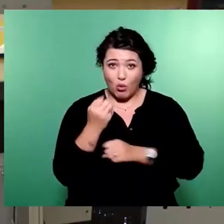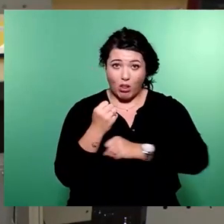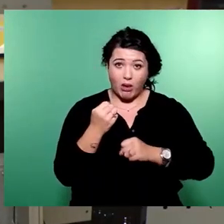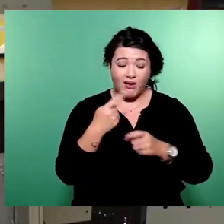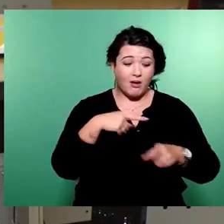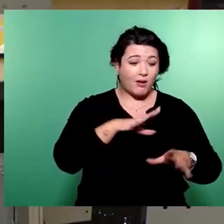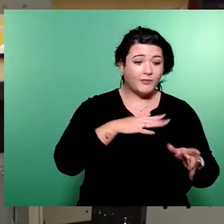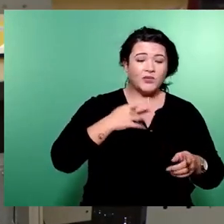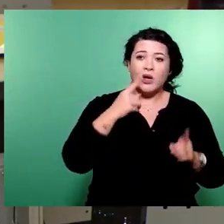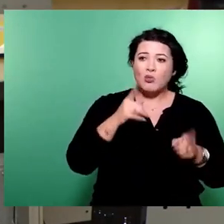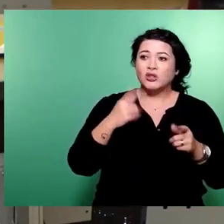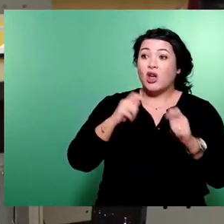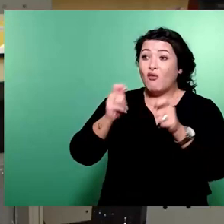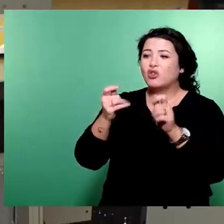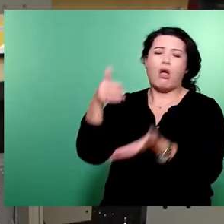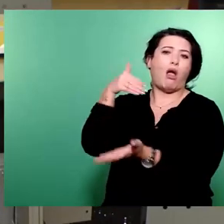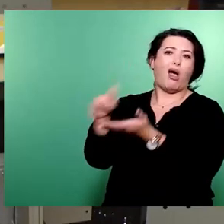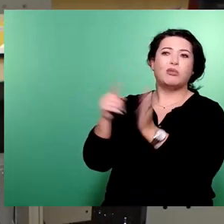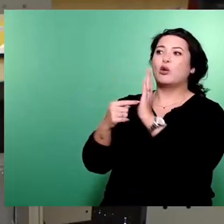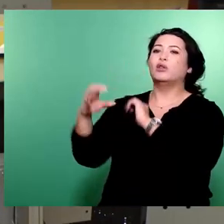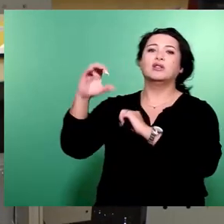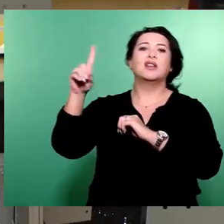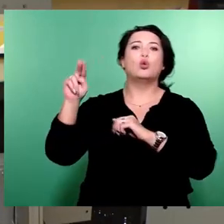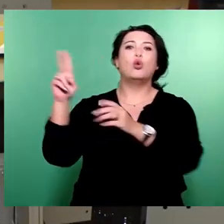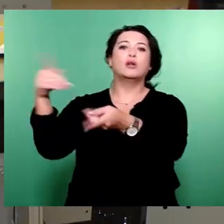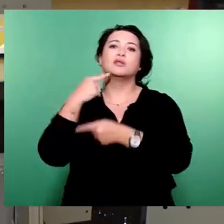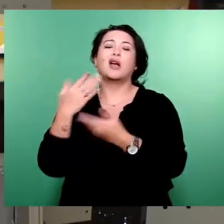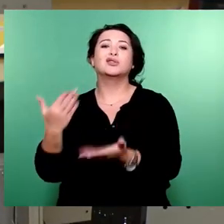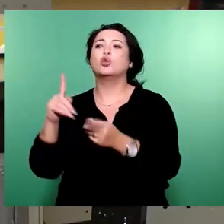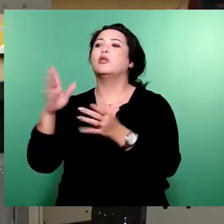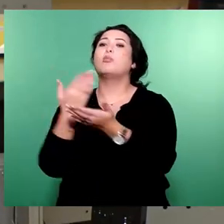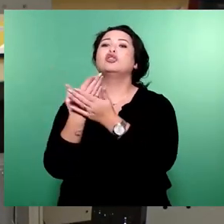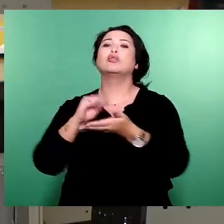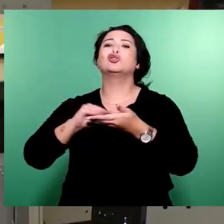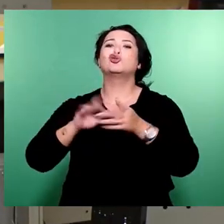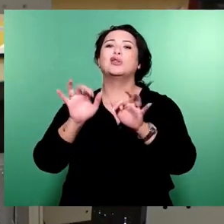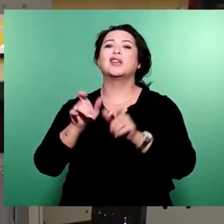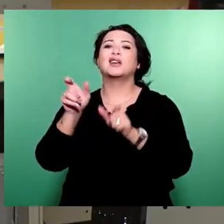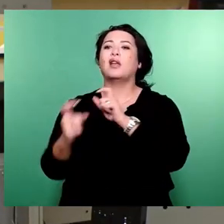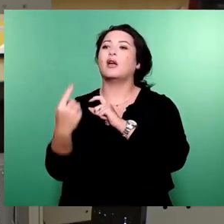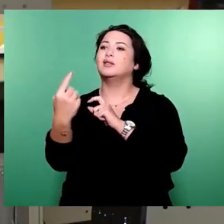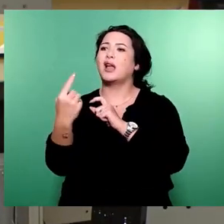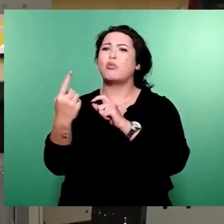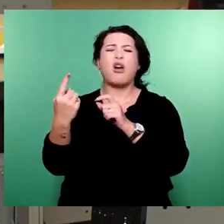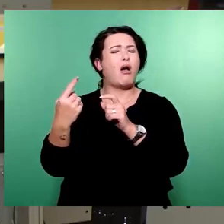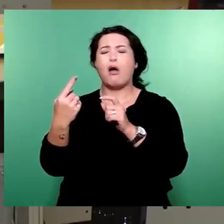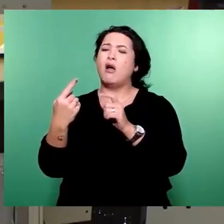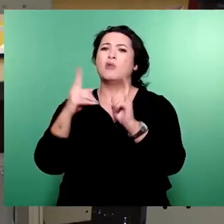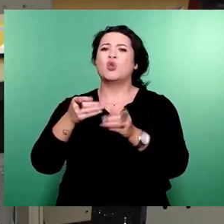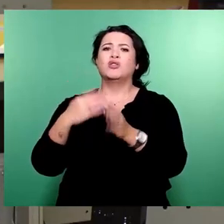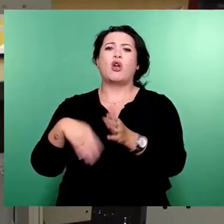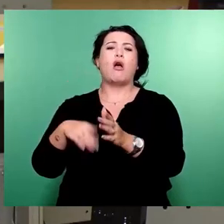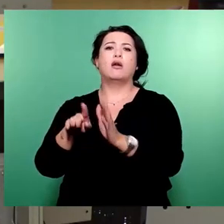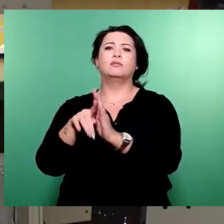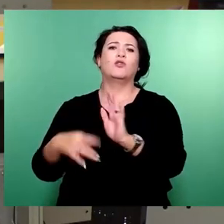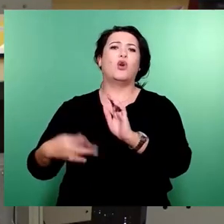Vorschlag ablehnen, wenn er von der CDU kommt, dass wir ihn, die Schulsekretärin, die im CDU-Vorschlag waren, hart abbringen, zugunsten vielleicht von